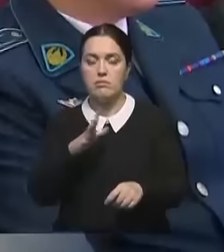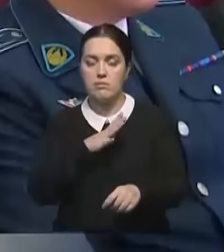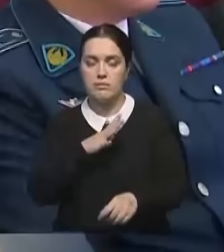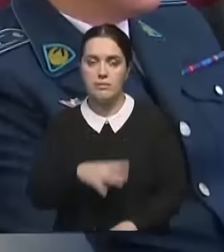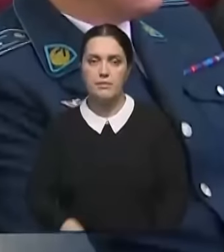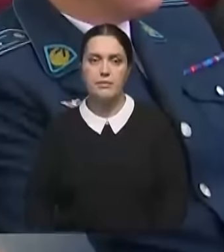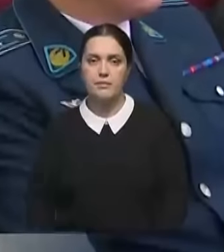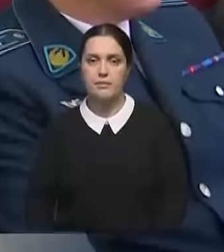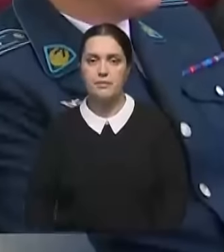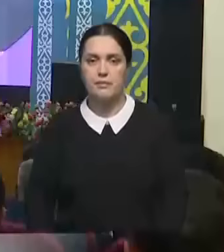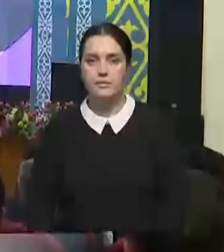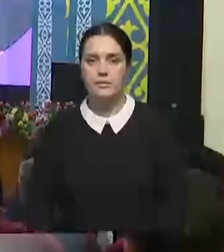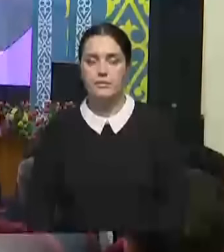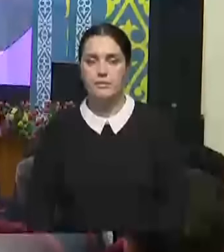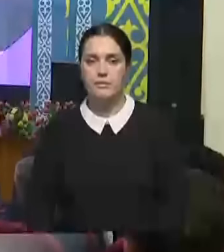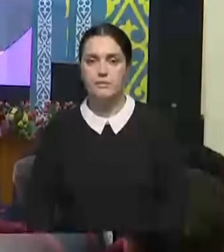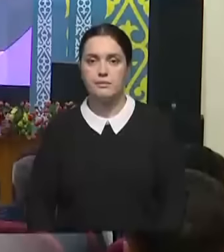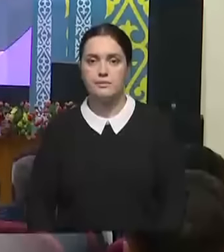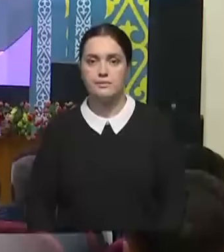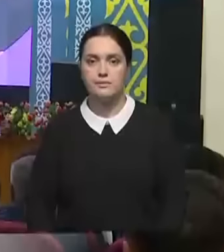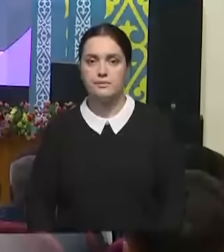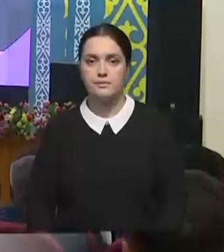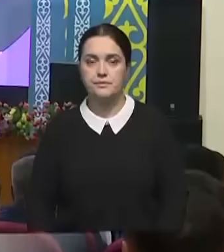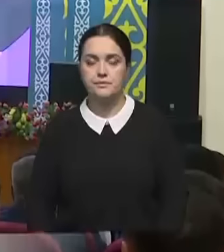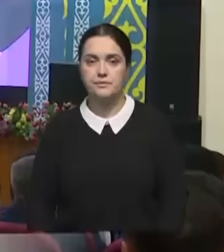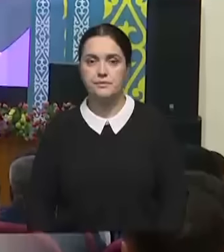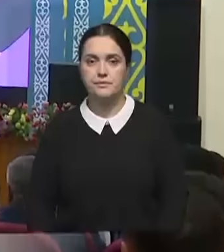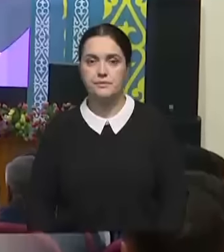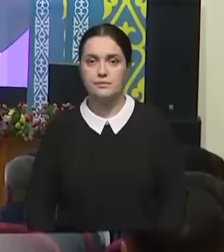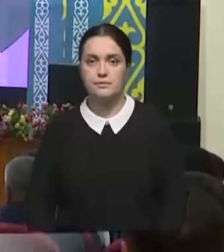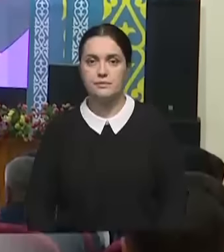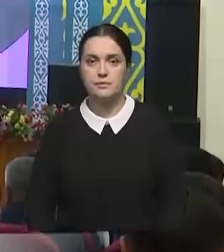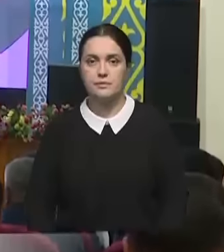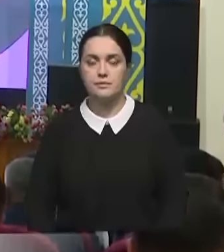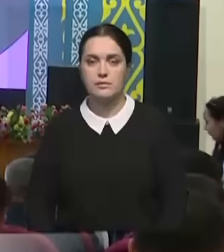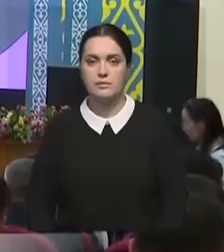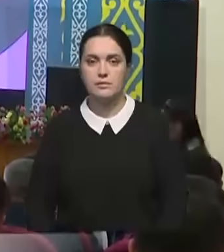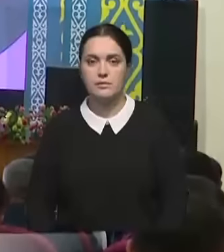Райхан Тажбаева, Нуржам Музарапшин, Айтмухамед Байдулдаев, Казларда, 24КЗ.